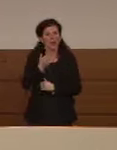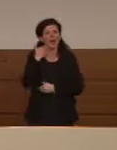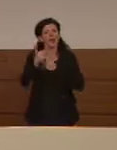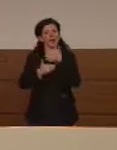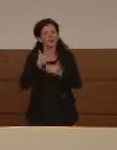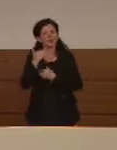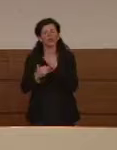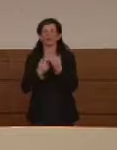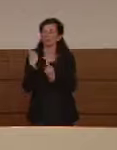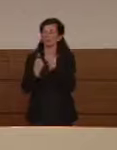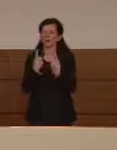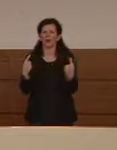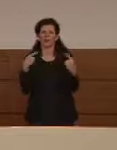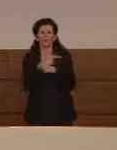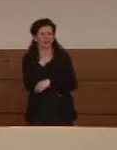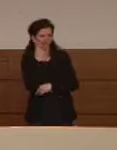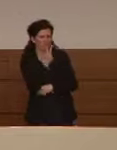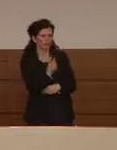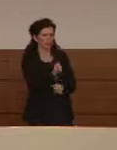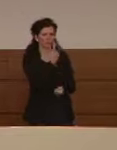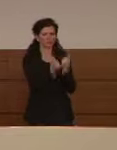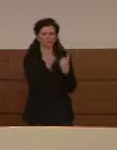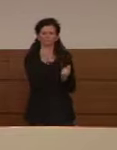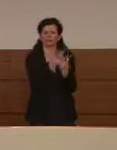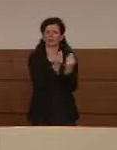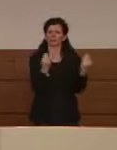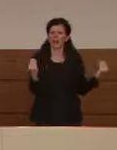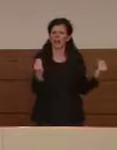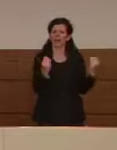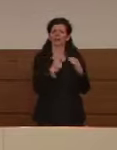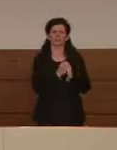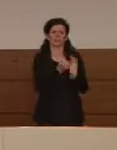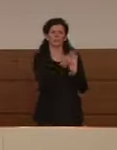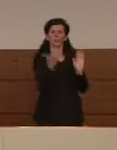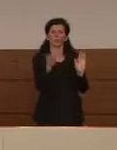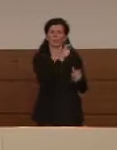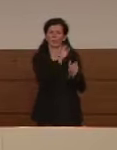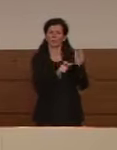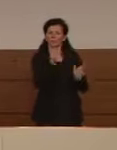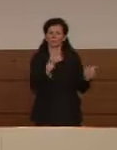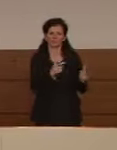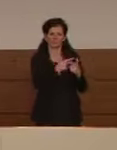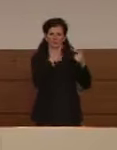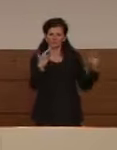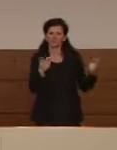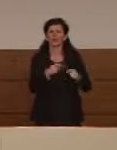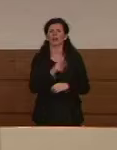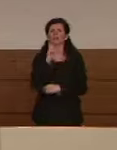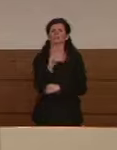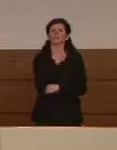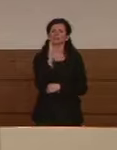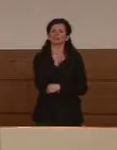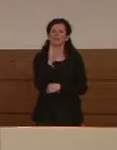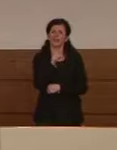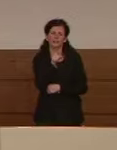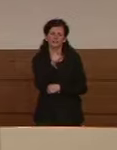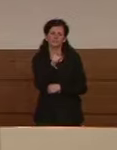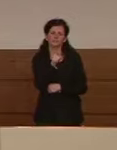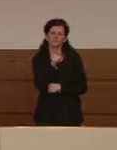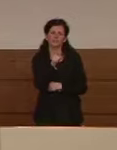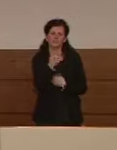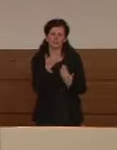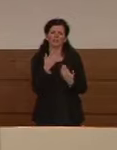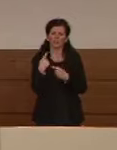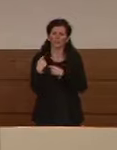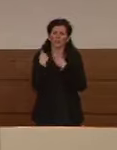sembra che i casi siano sempre tanti e che soprattutto, purtroppo, i decessi siano ancora